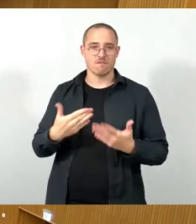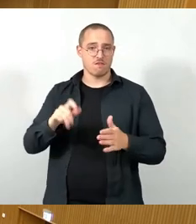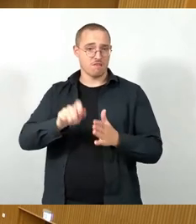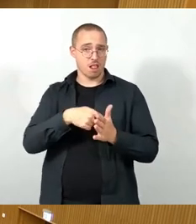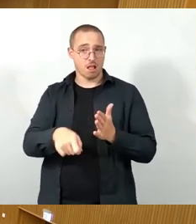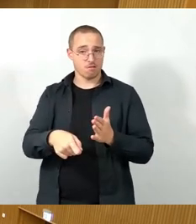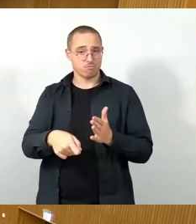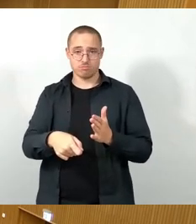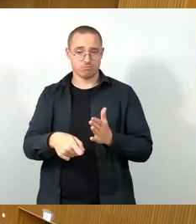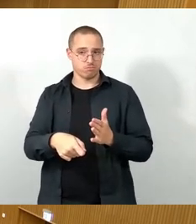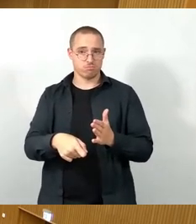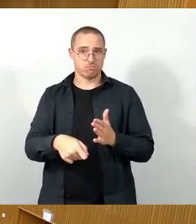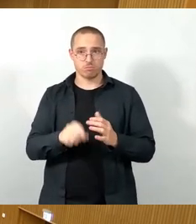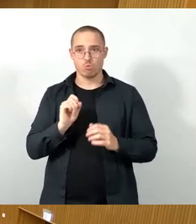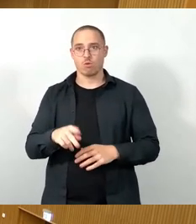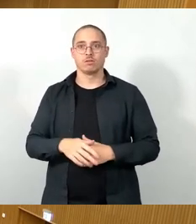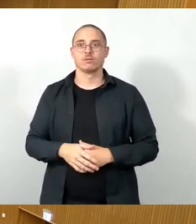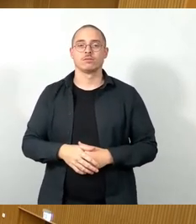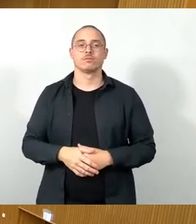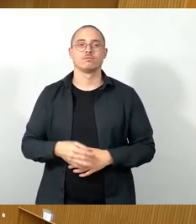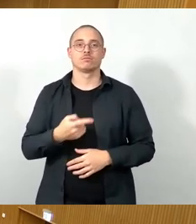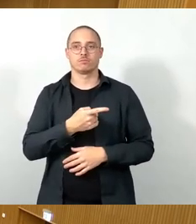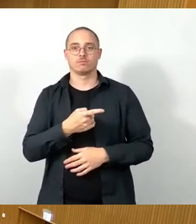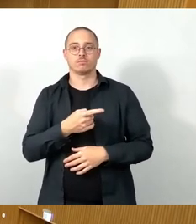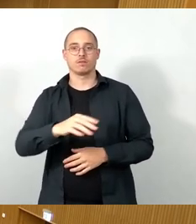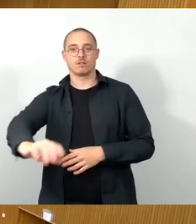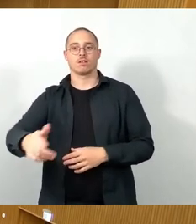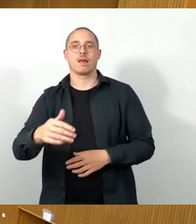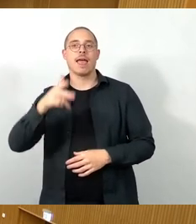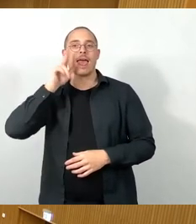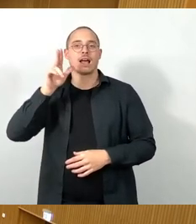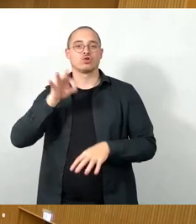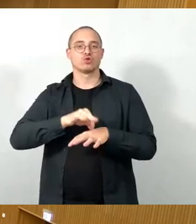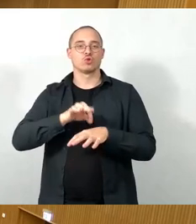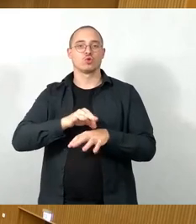Freie Bürger, nein, und dann würde jetzt Herr Dr. Schulte-Wissemann reden.